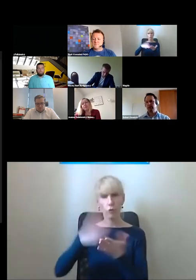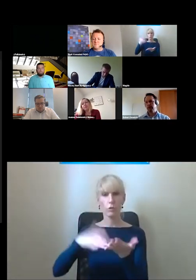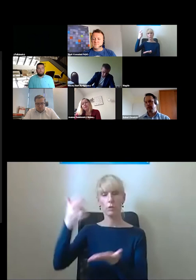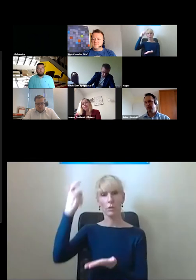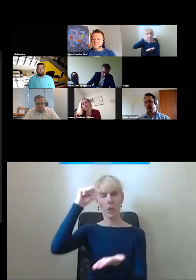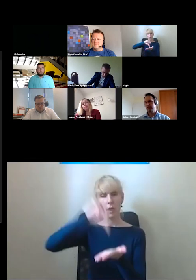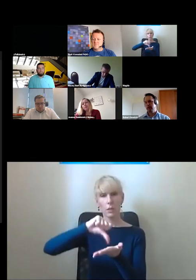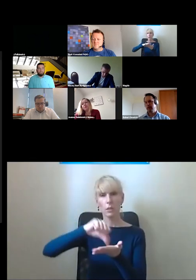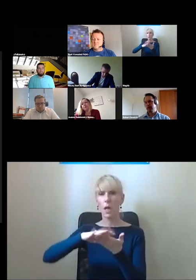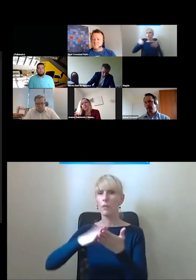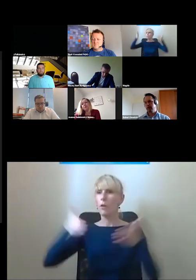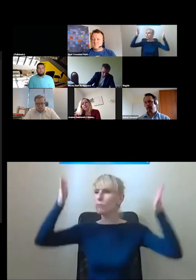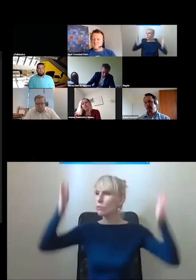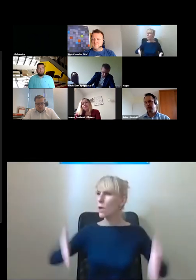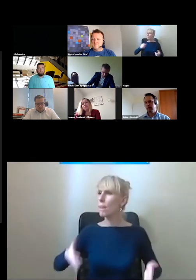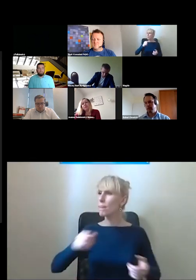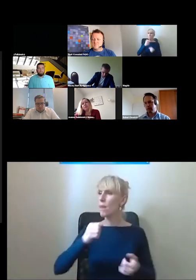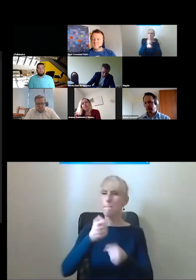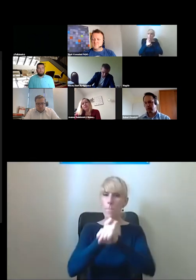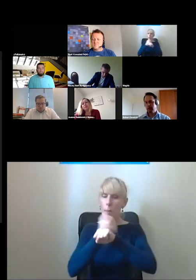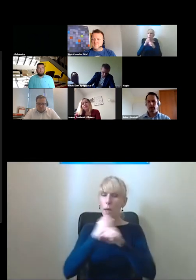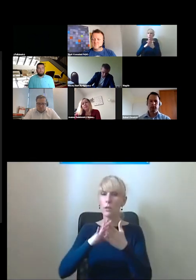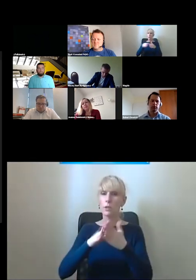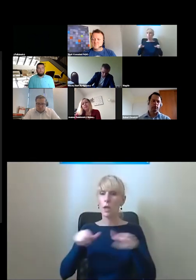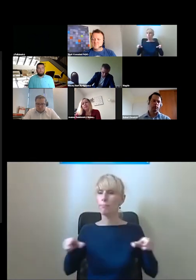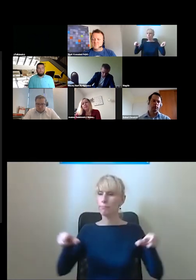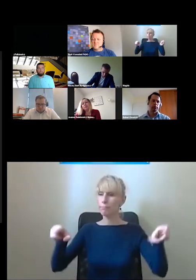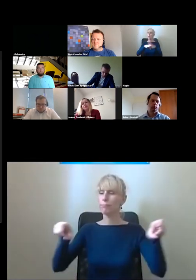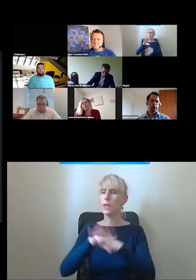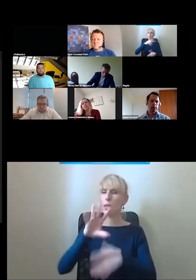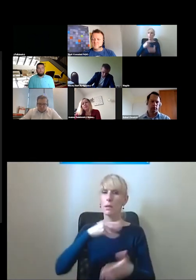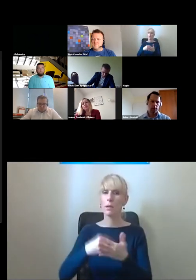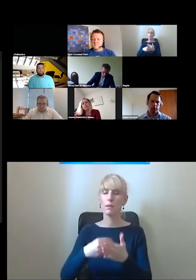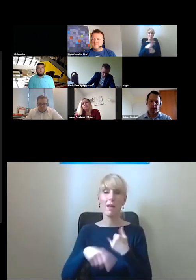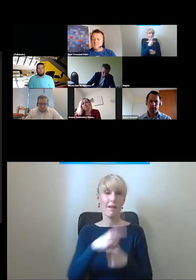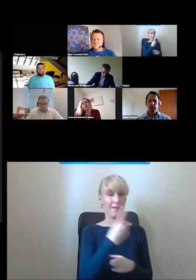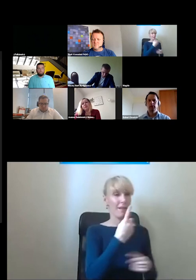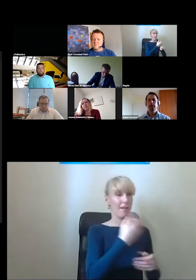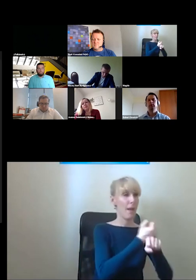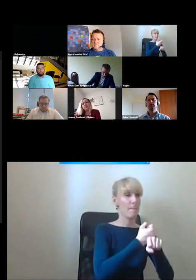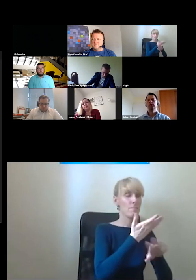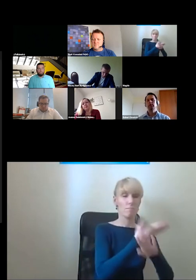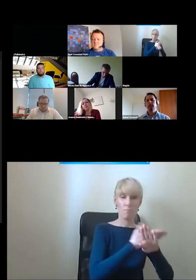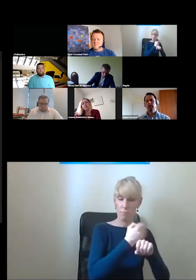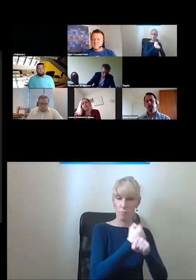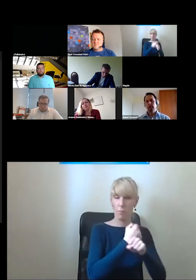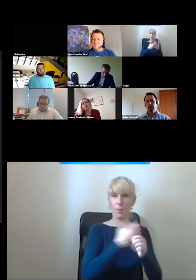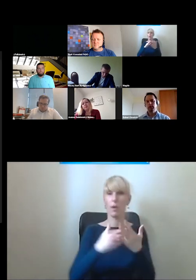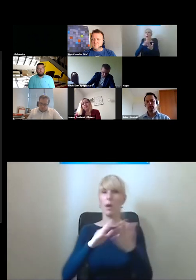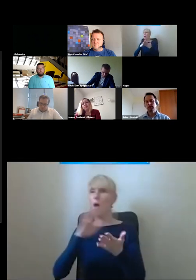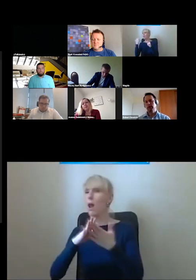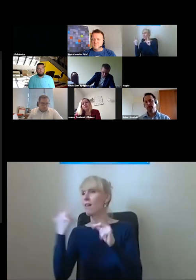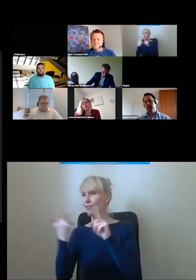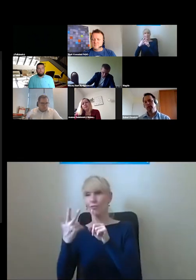srebrny natomiast na dworcu centralnym jest ten problem że jedna winda jest pomarańczowa a druga jest pomarańczowa ale trzecia już jest cała srebrna